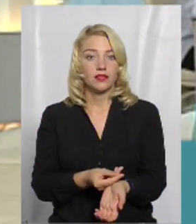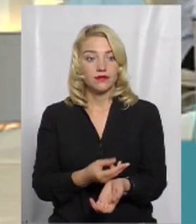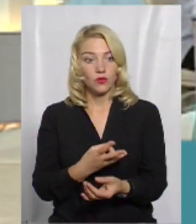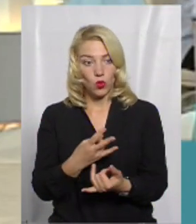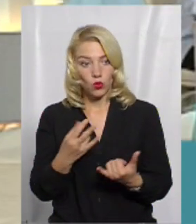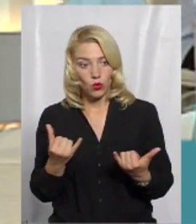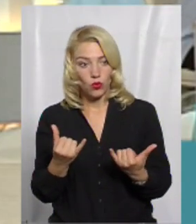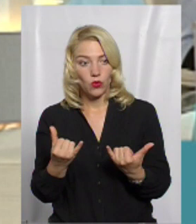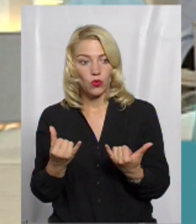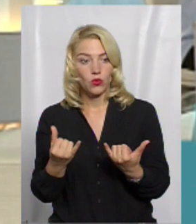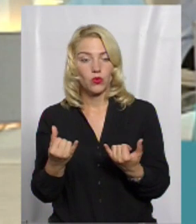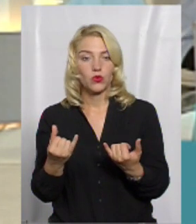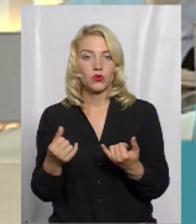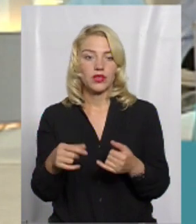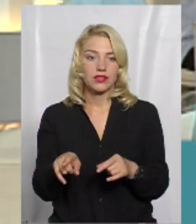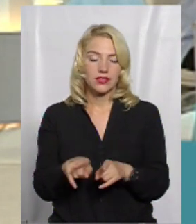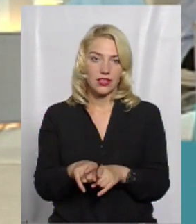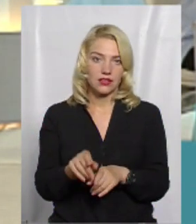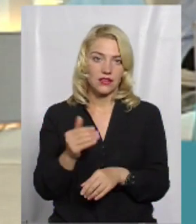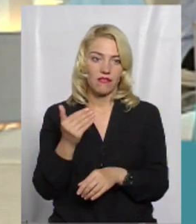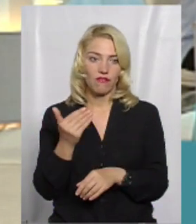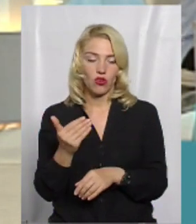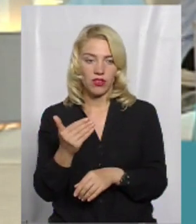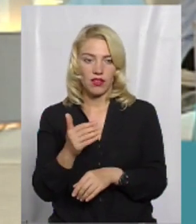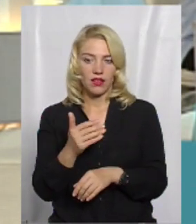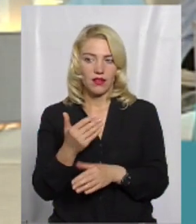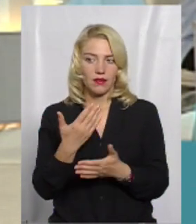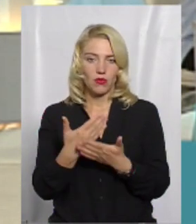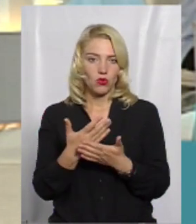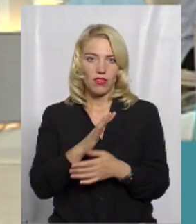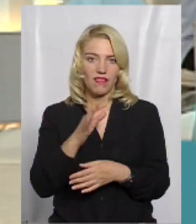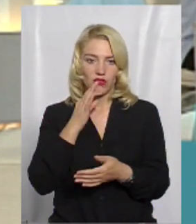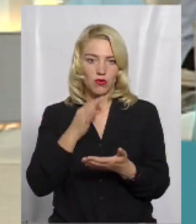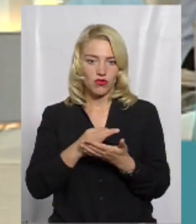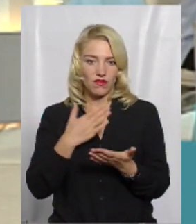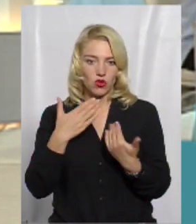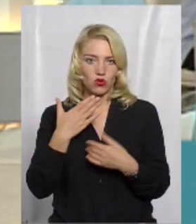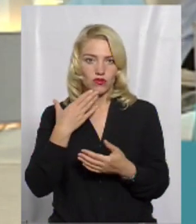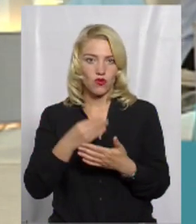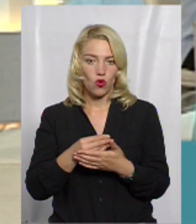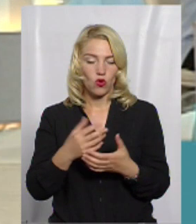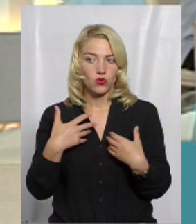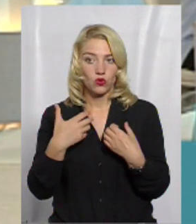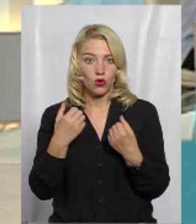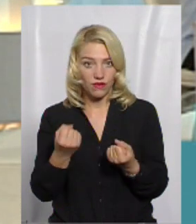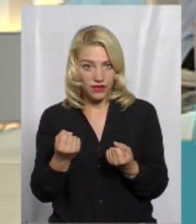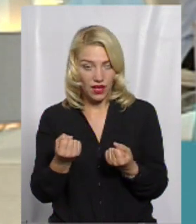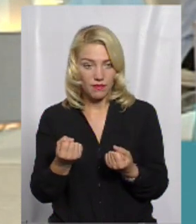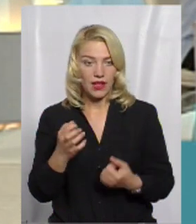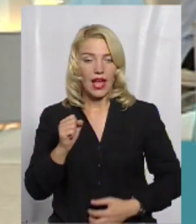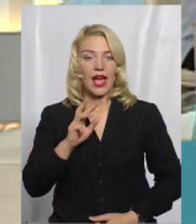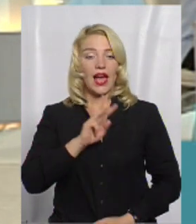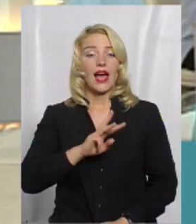Ну, так вони, напевно, дуже відповідально ставляться до свого здоров'я. А на